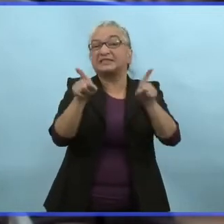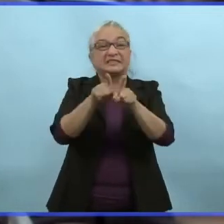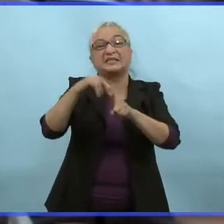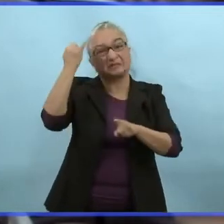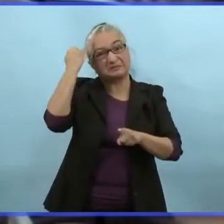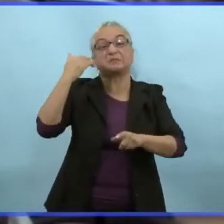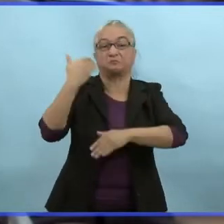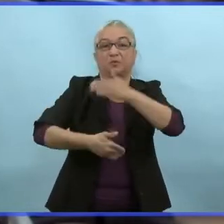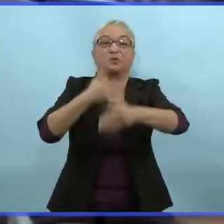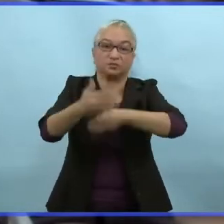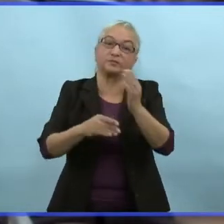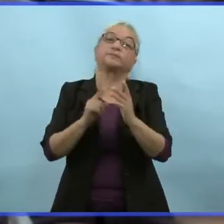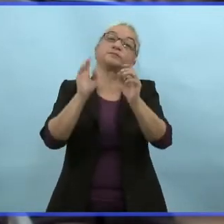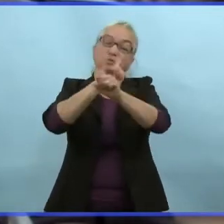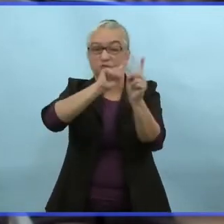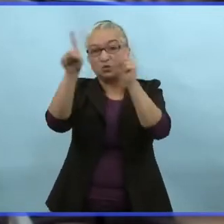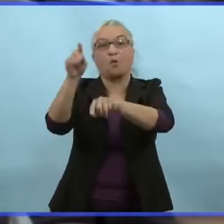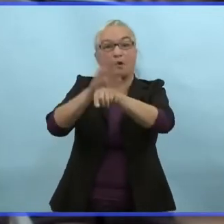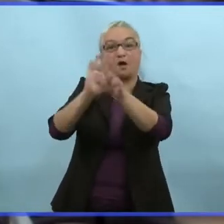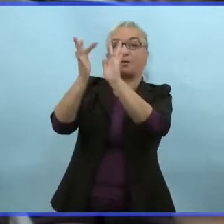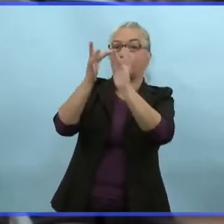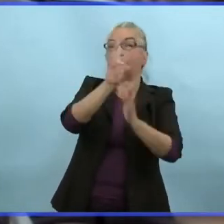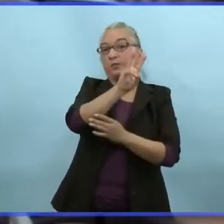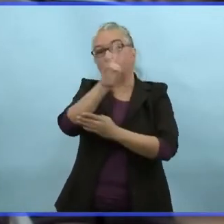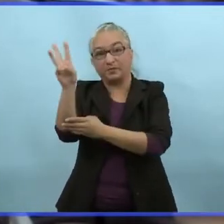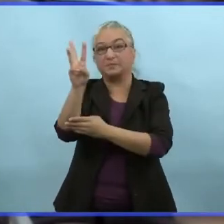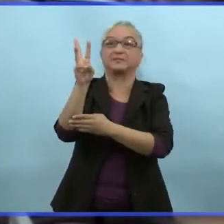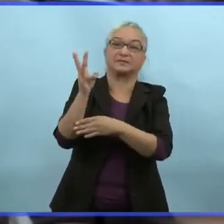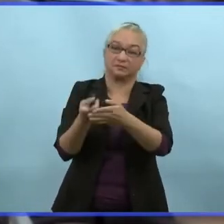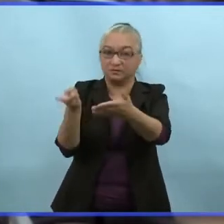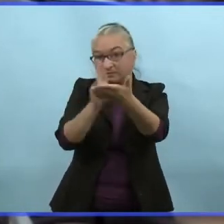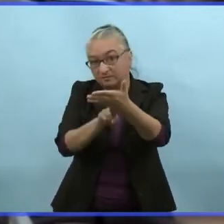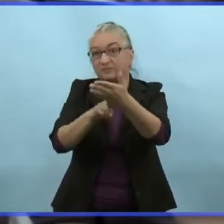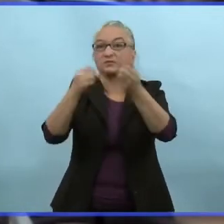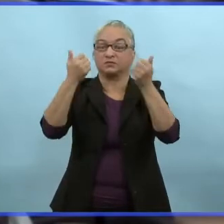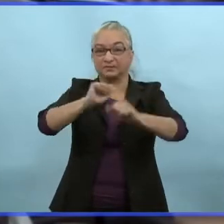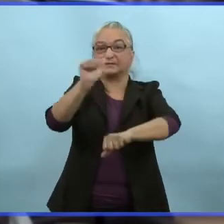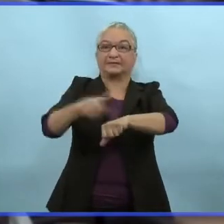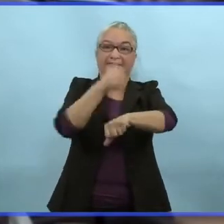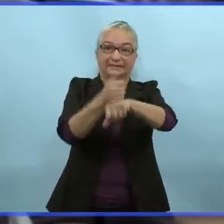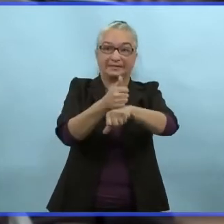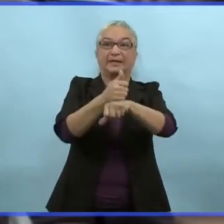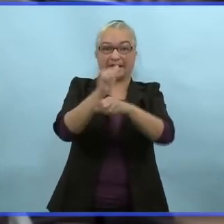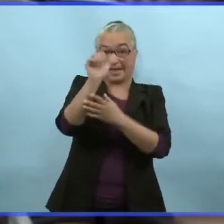processus et le système va créer automatiquement les deux codes QR.